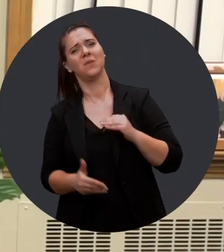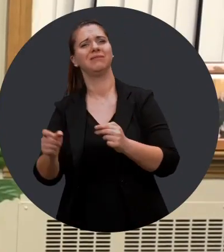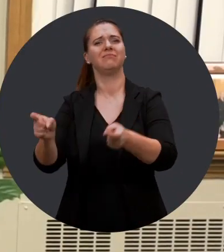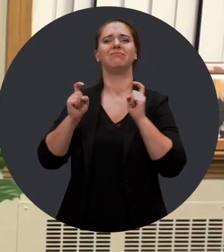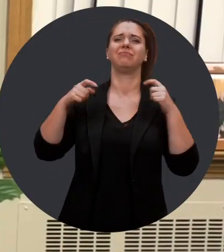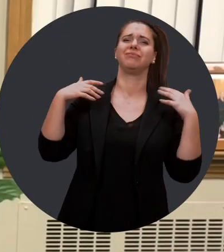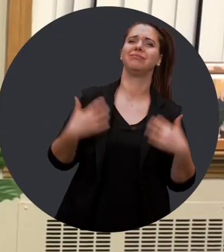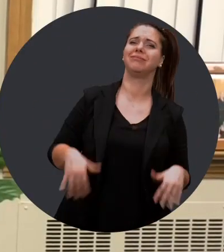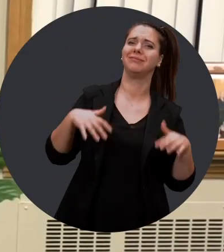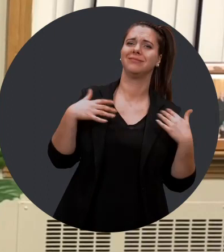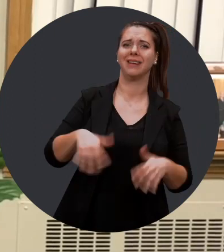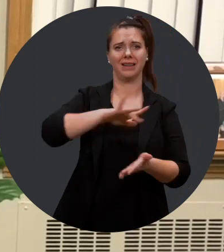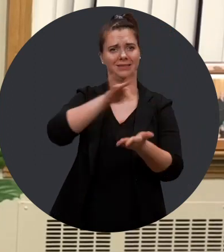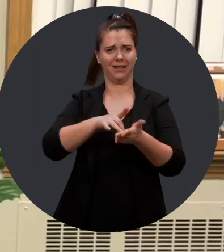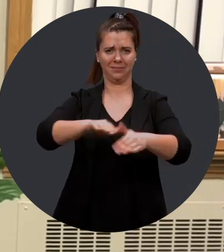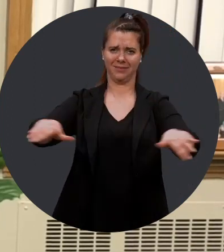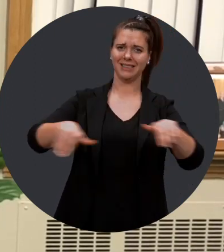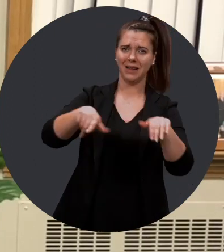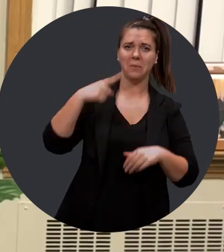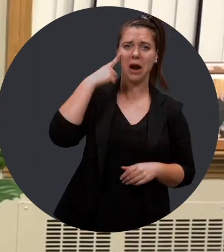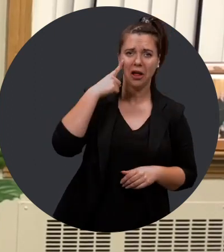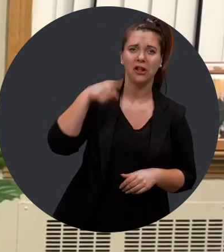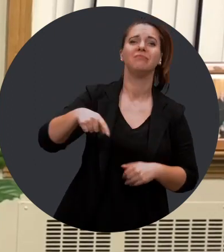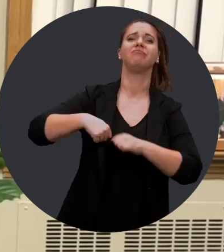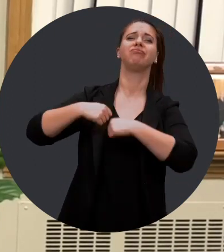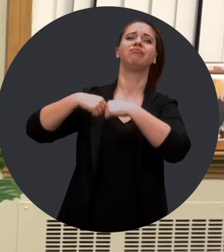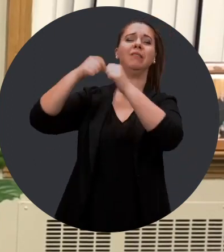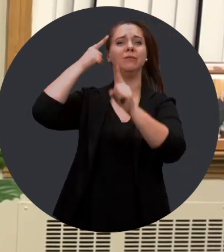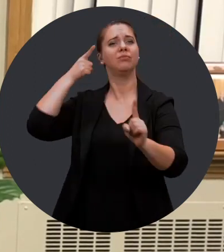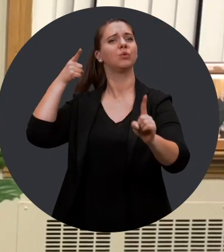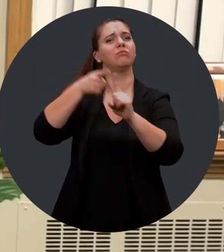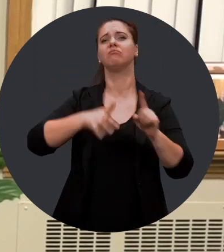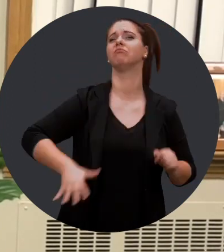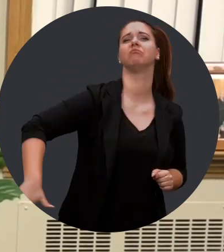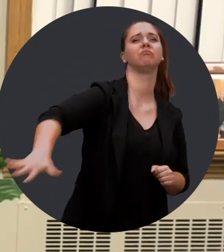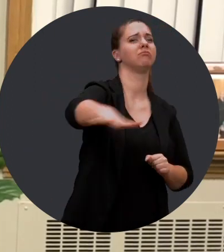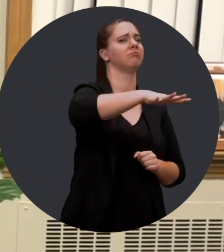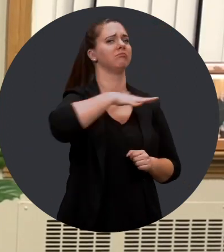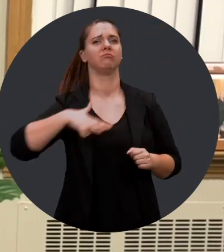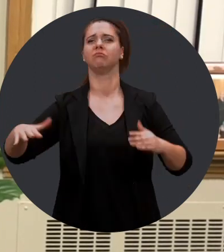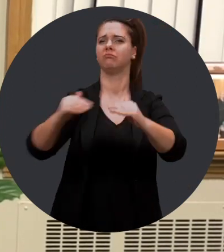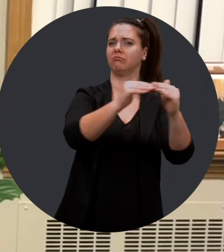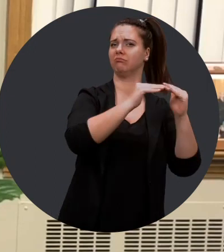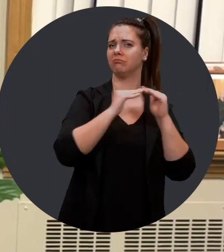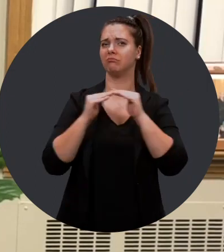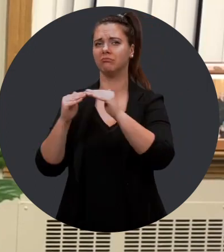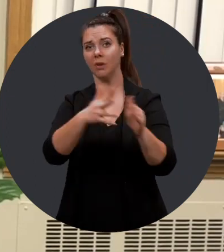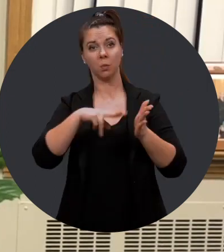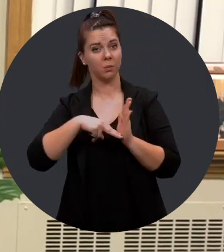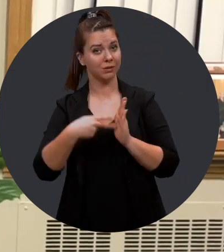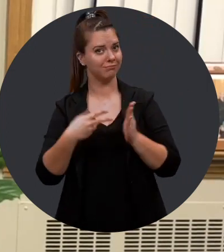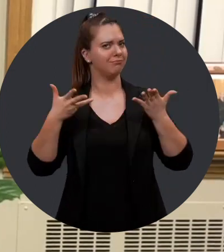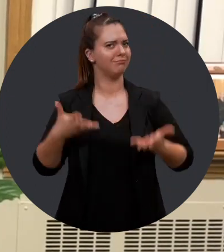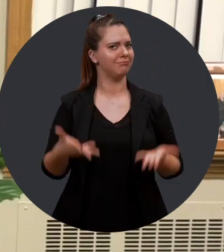Ce prix prend tout son sens puisque le Centre aquatique Belleuil a été construit dans l'objectif d'offrir un milieu de vie inclusif. C'est-à